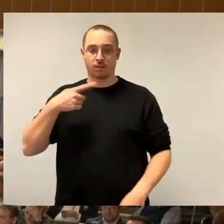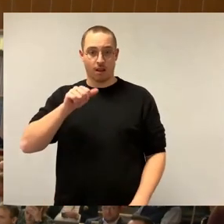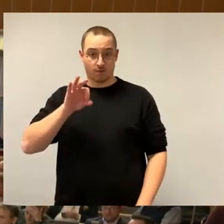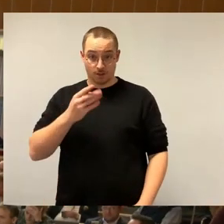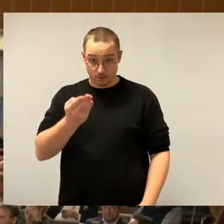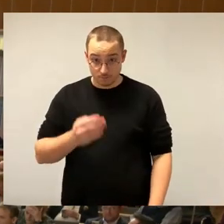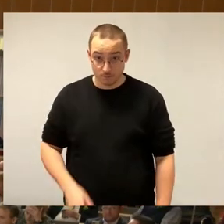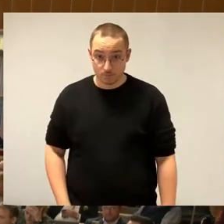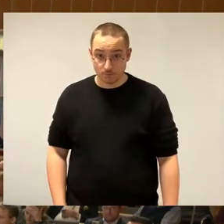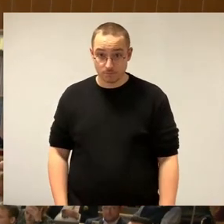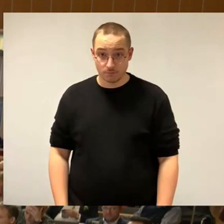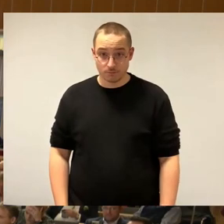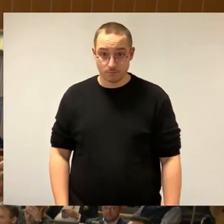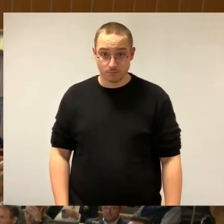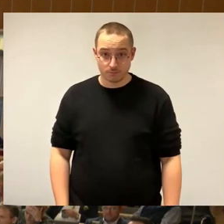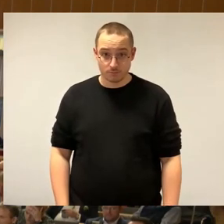AfD nochmal.